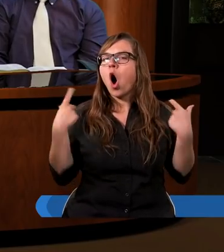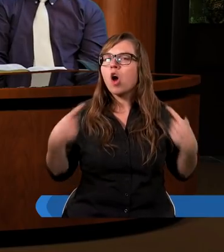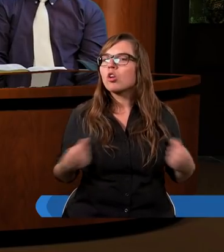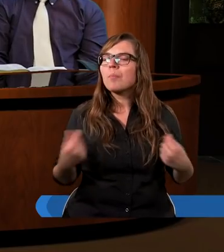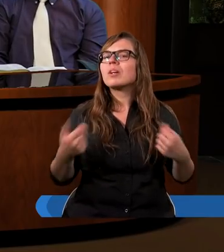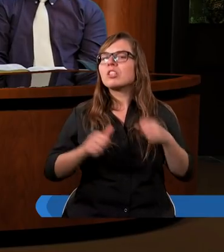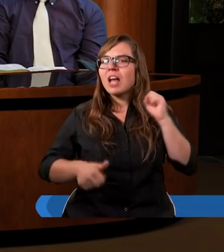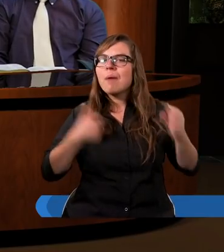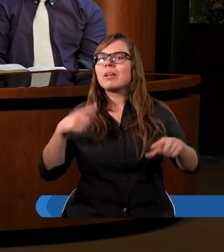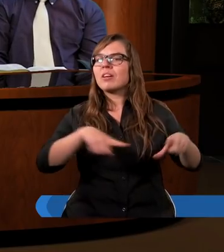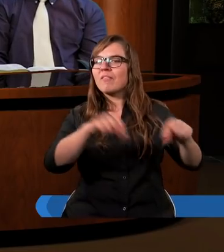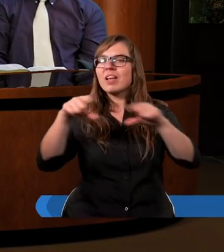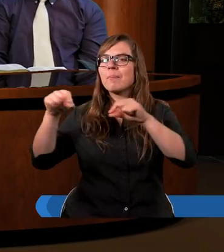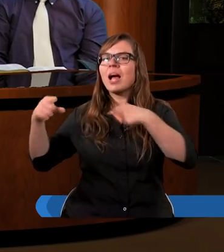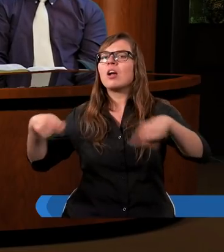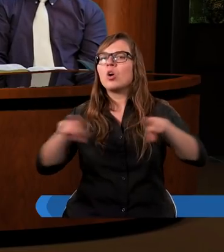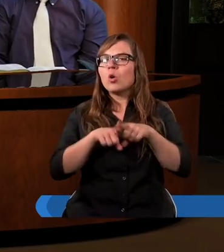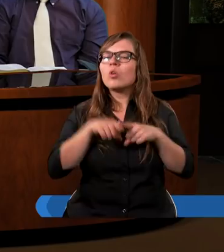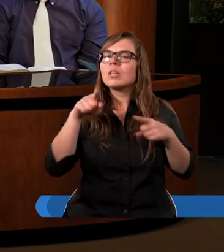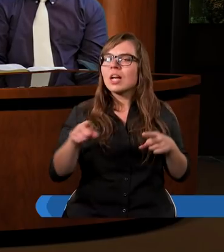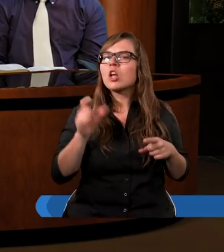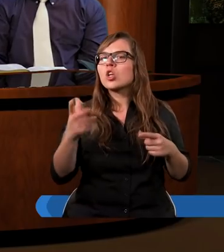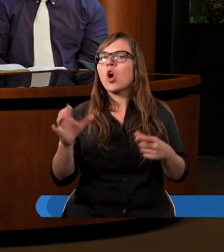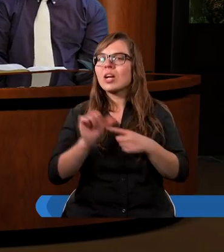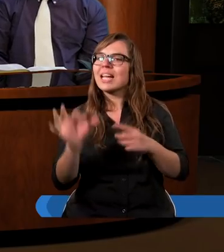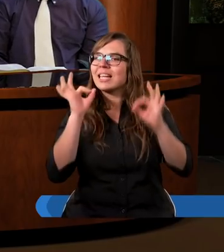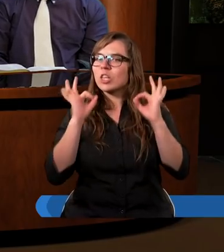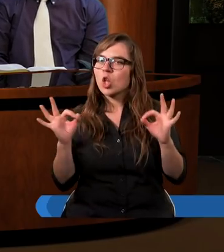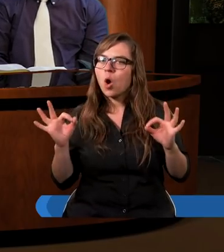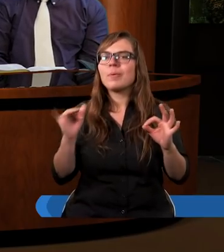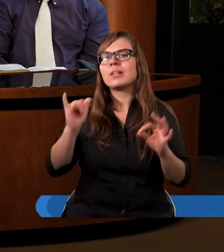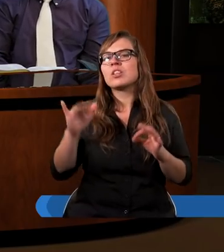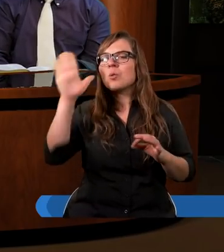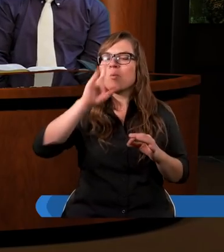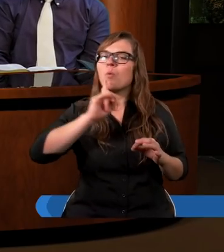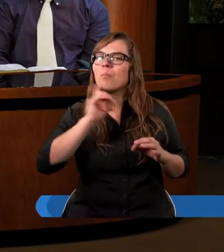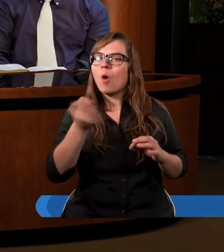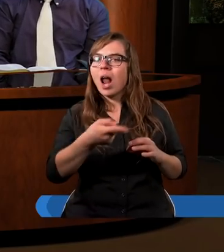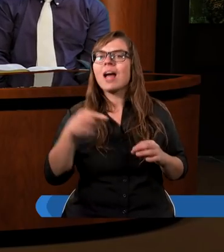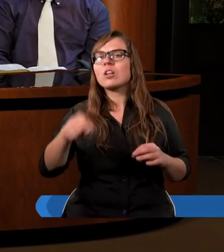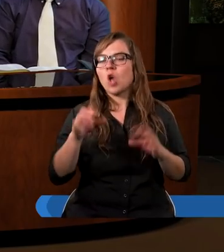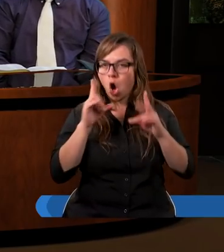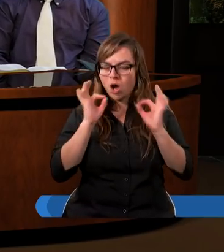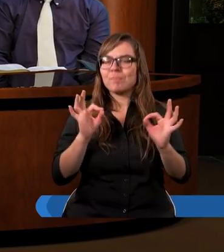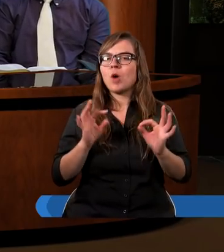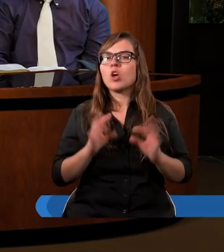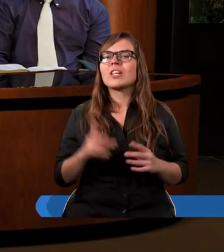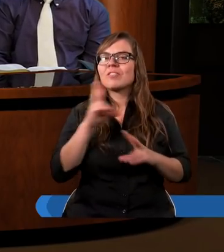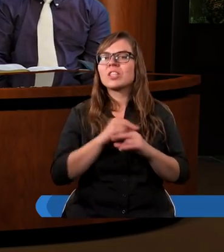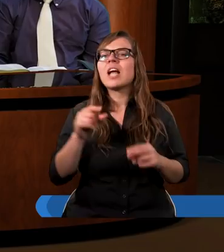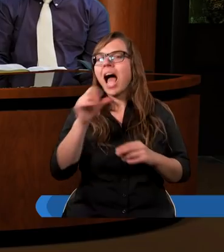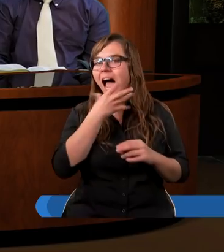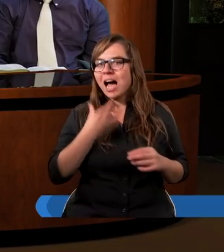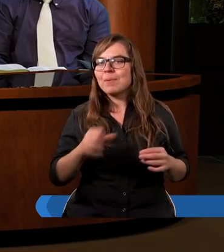żebyśmy wybierali również to, co jest dobre i Bóg polecał to oczywiście i Abraham